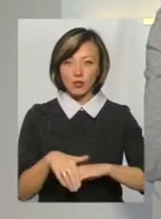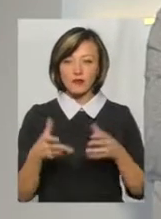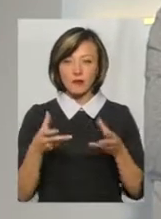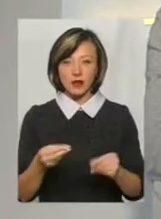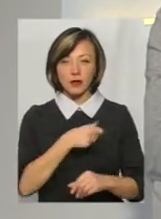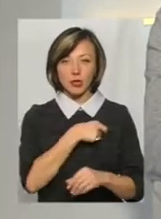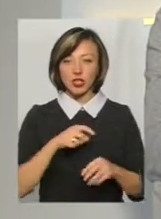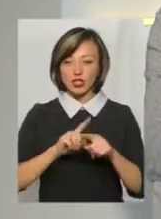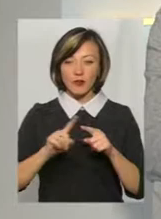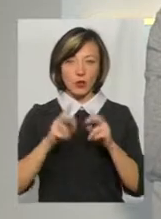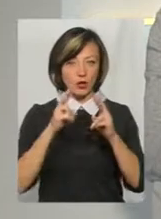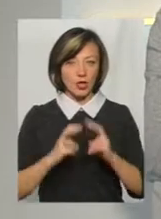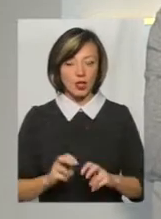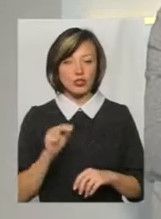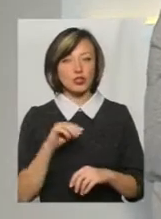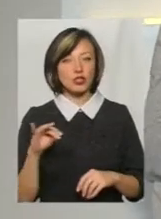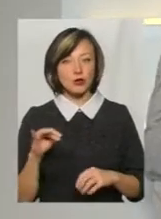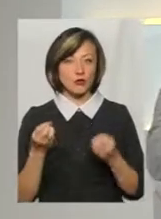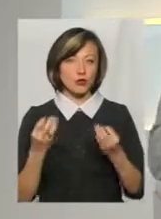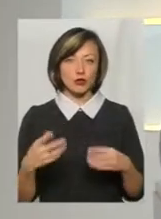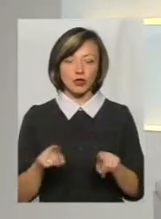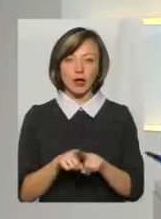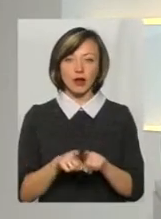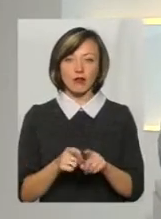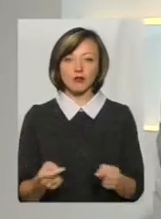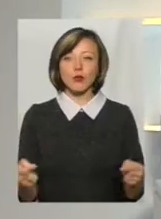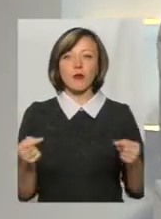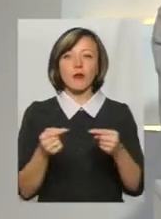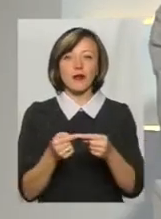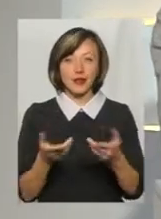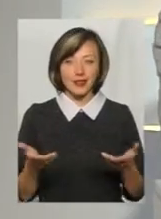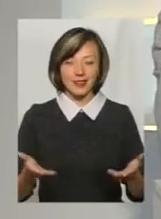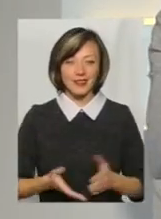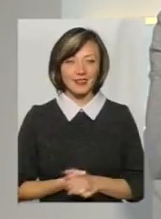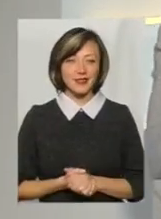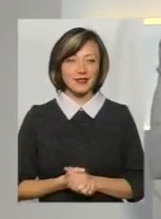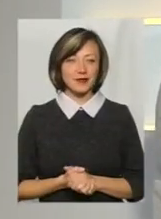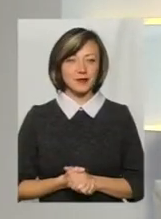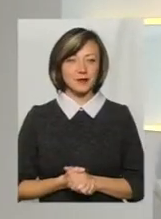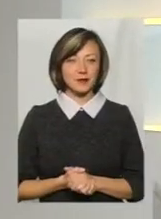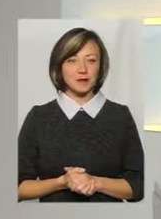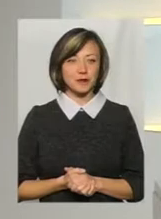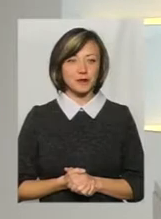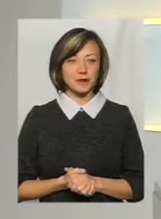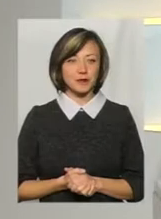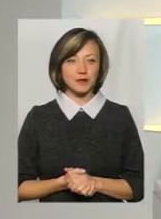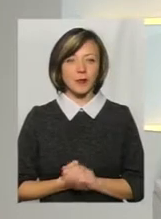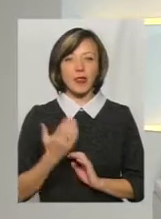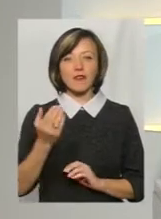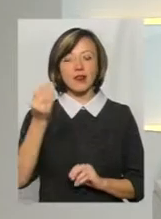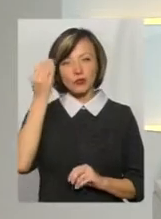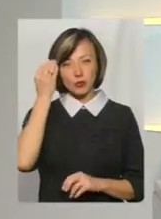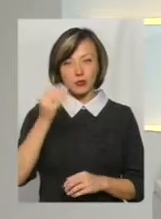депутатів, що швиденько розглянули? Чи, ну, просто так, я не знаю, совпадіння, як в одному жертвувальному відео? От на вашу думку.